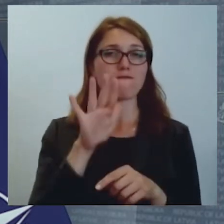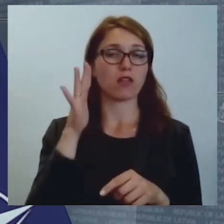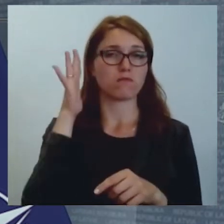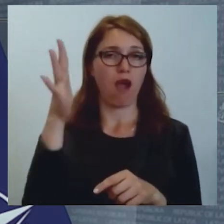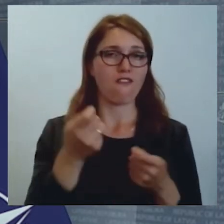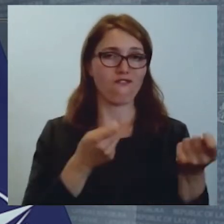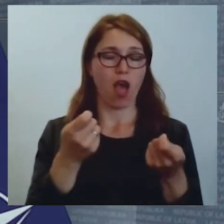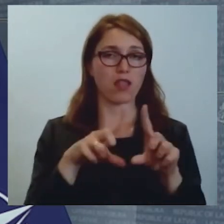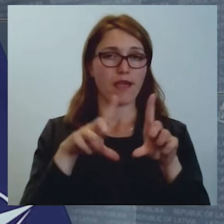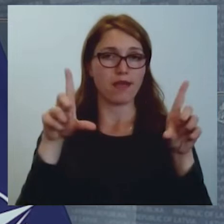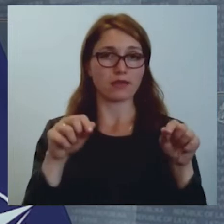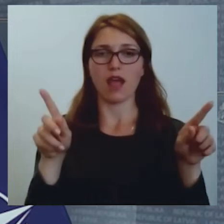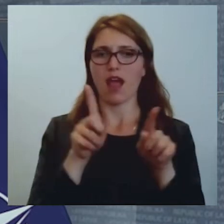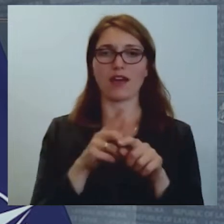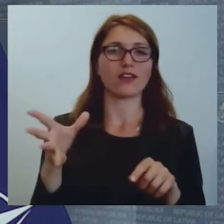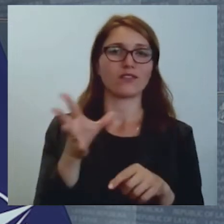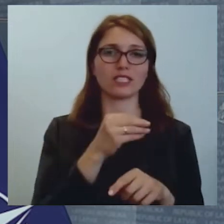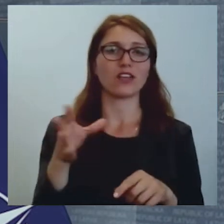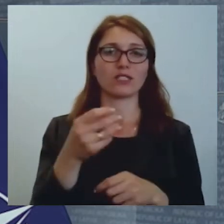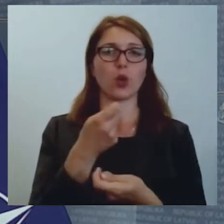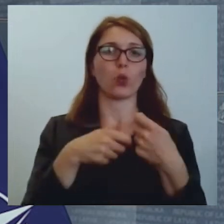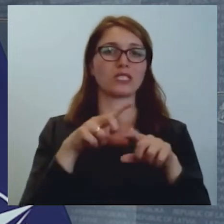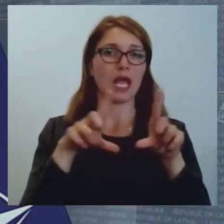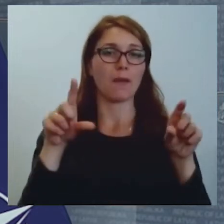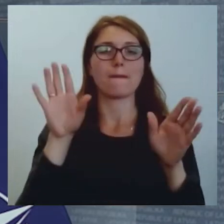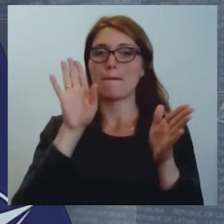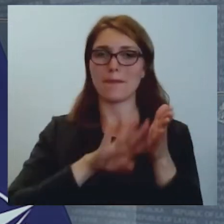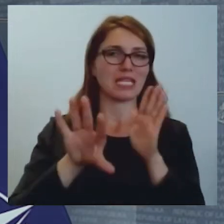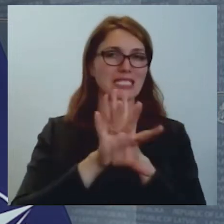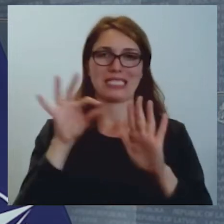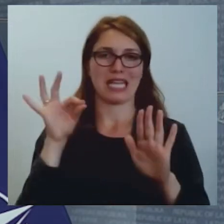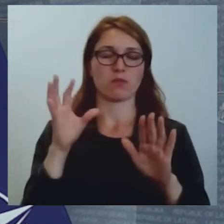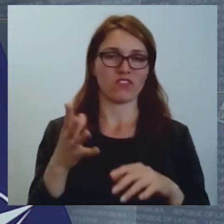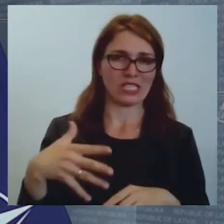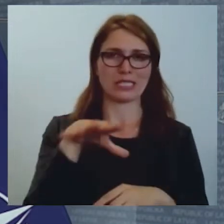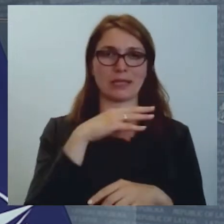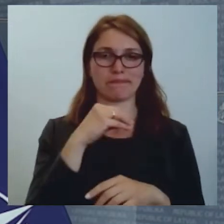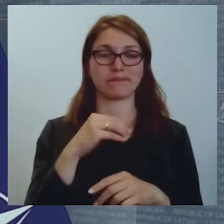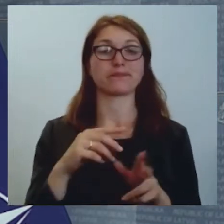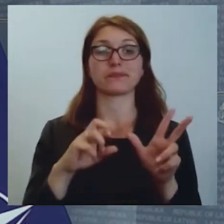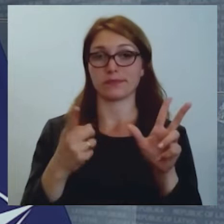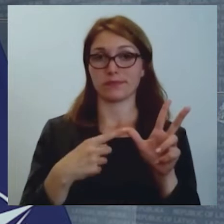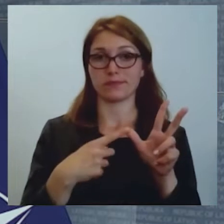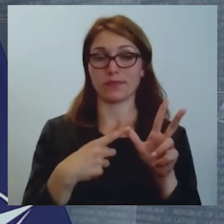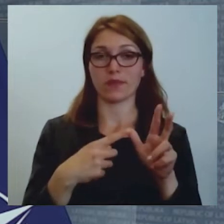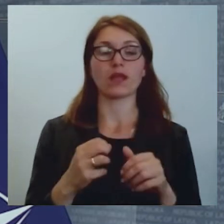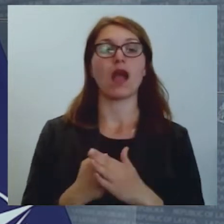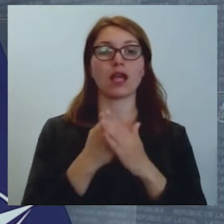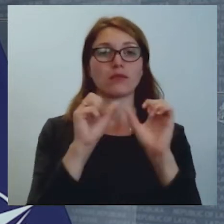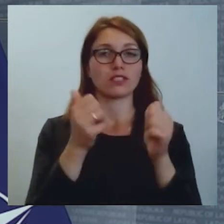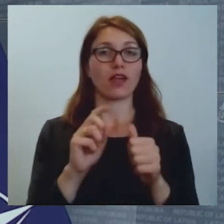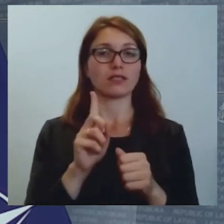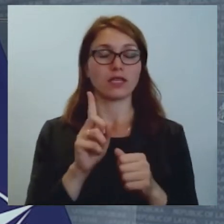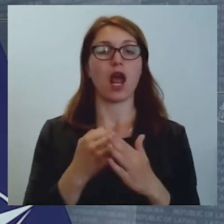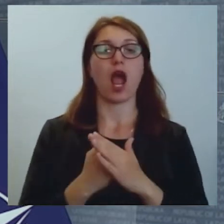iestādēm. Un, protams, visiem uzņēmumiem bez izņēmu. Trešais atbalsts veids ir atbalstīt